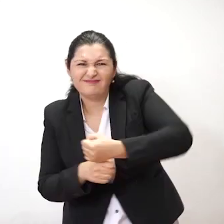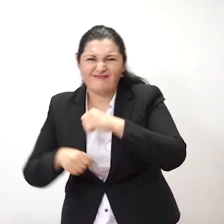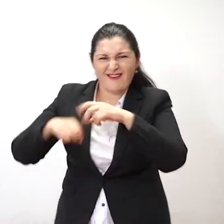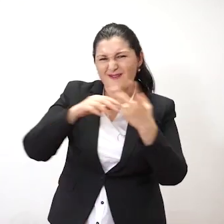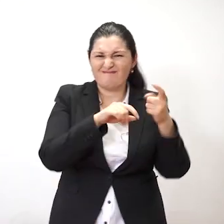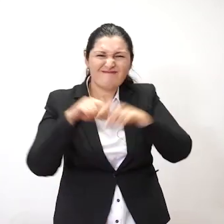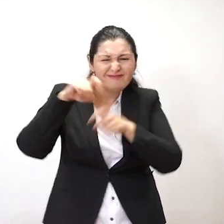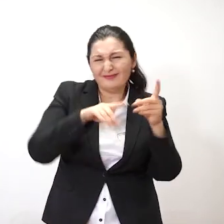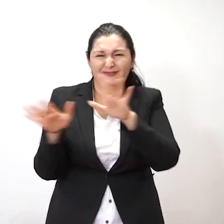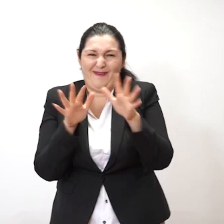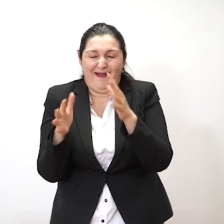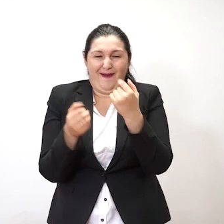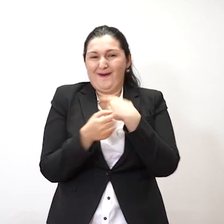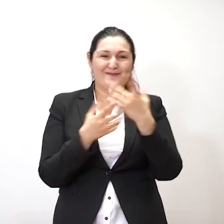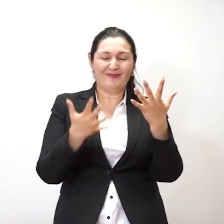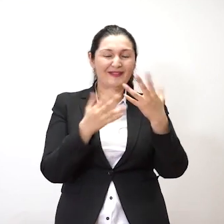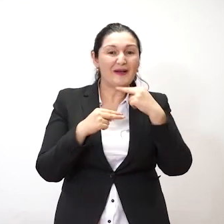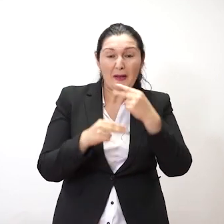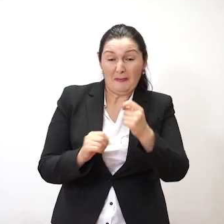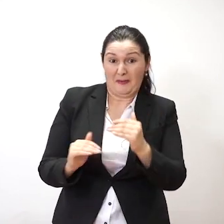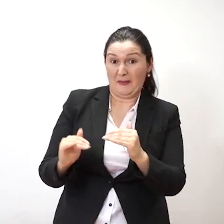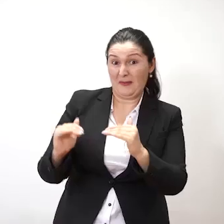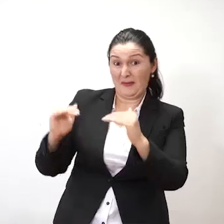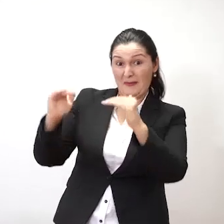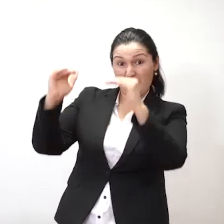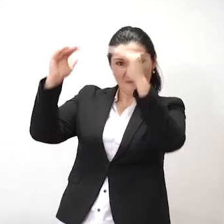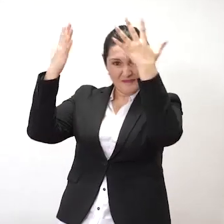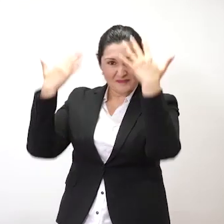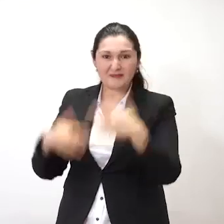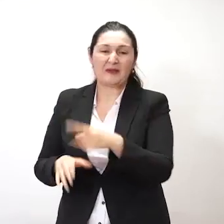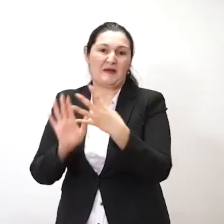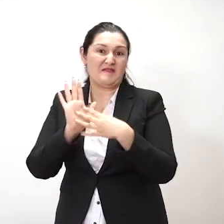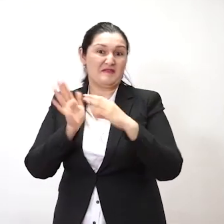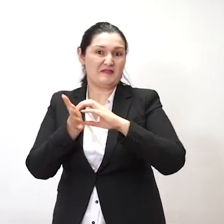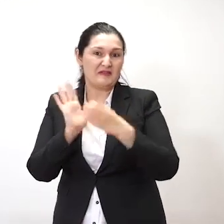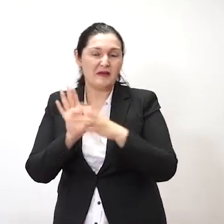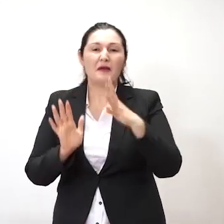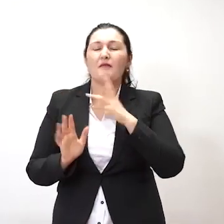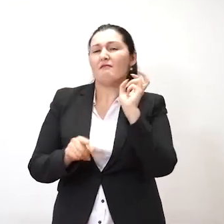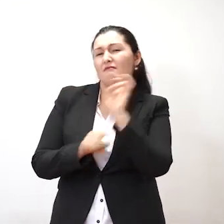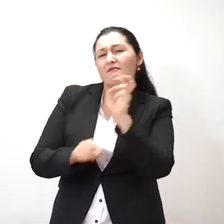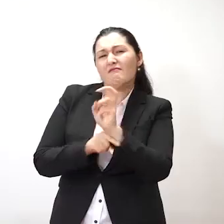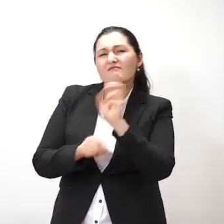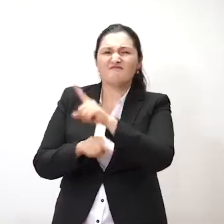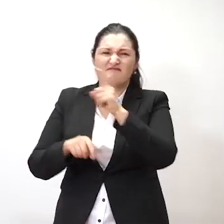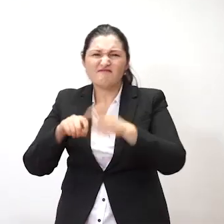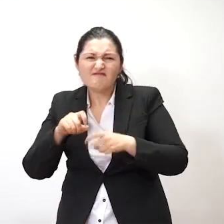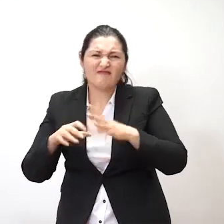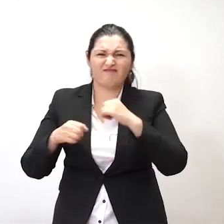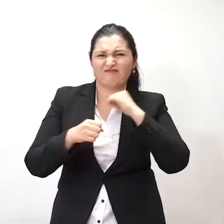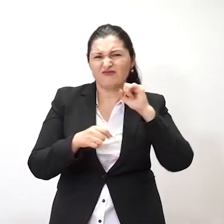مانده انطفق وقتی با سایام سفر شدن که هایش سنیفن با سیناد سیناد سنیفن سنیفن این چه روزی شدن مجرد